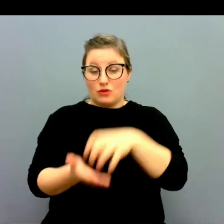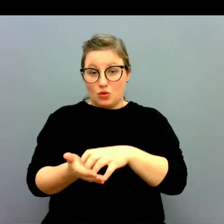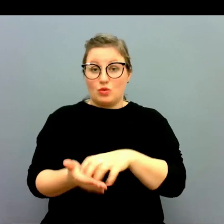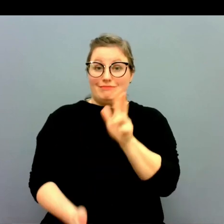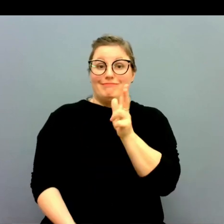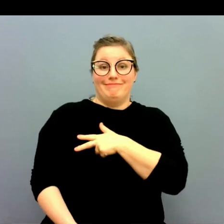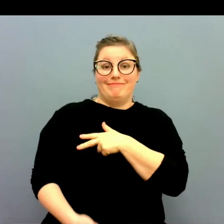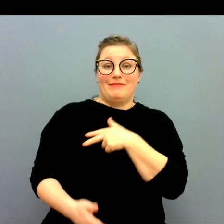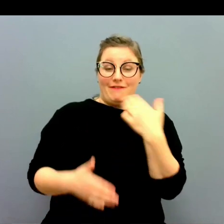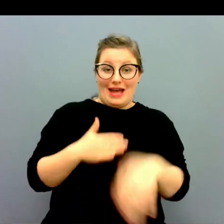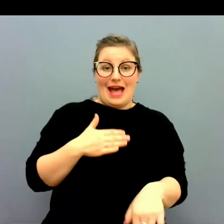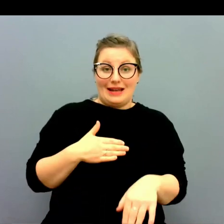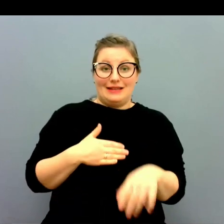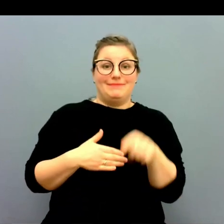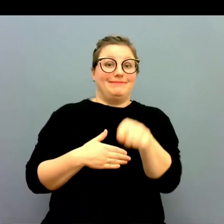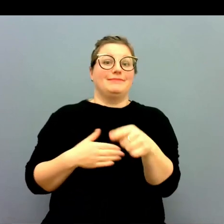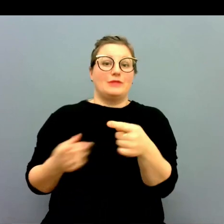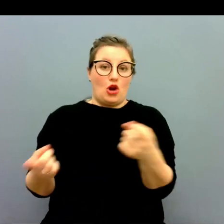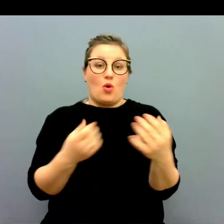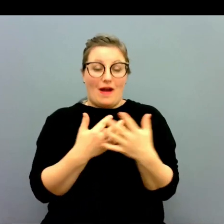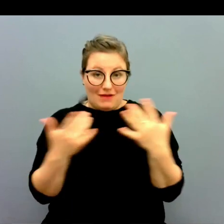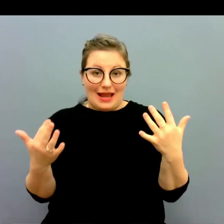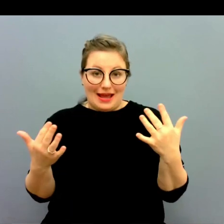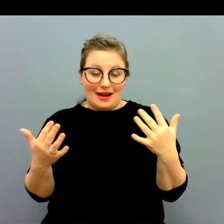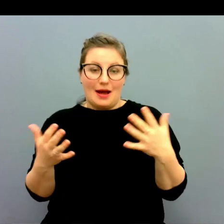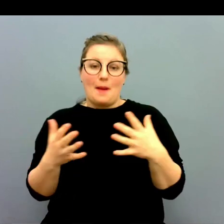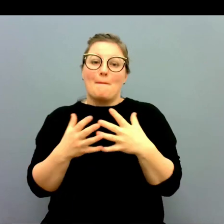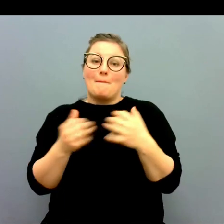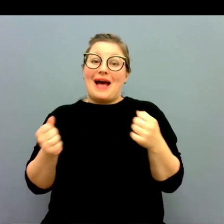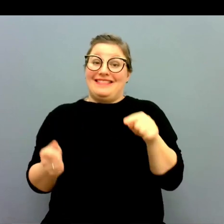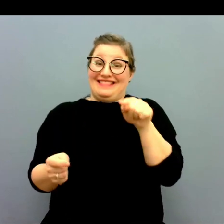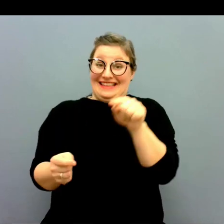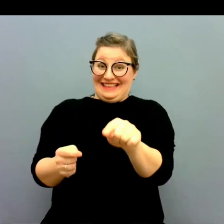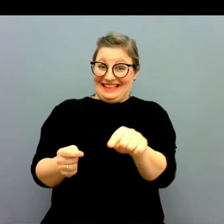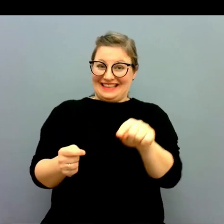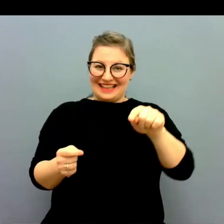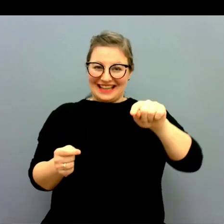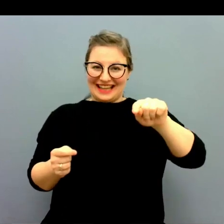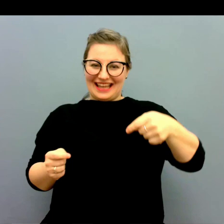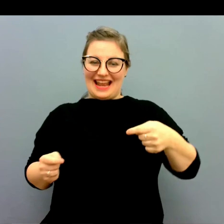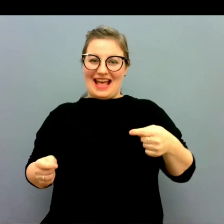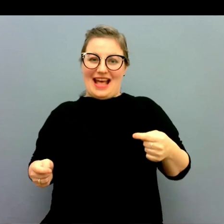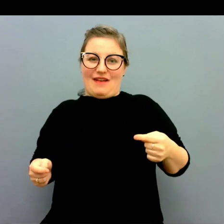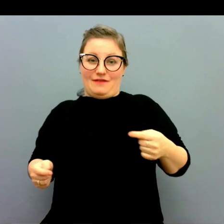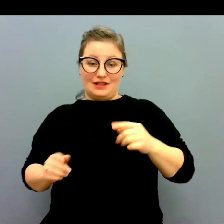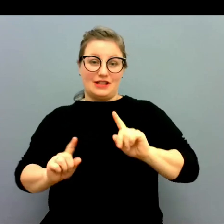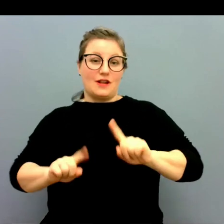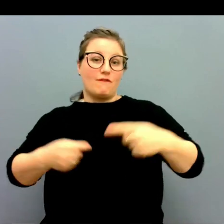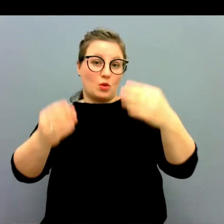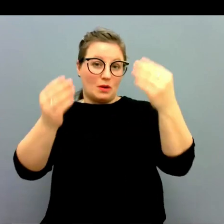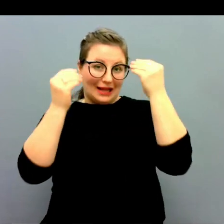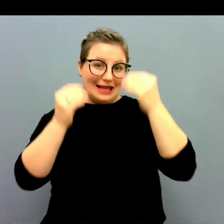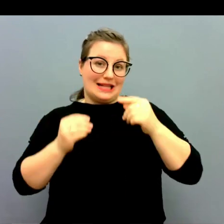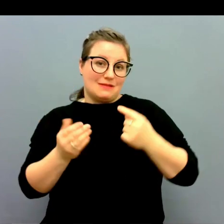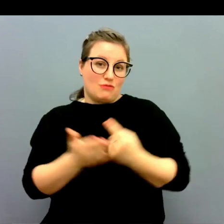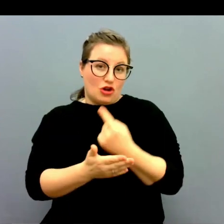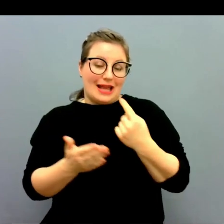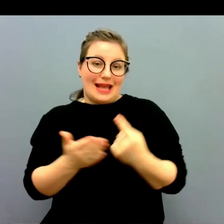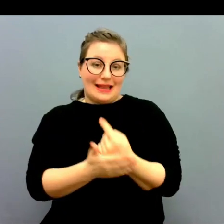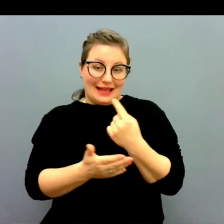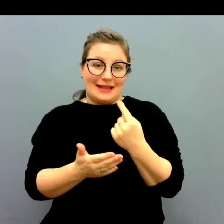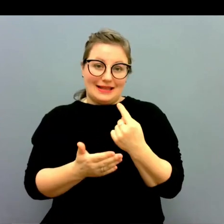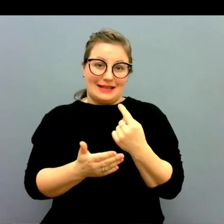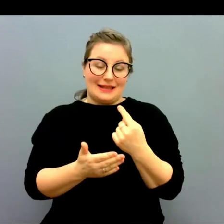när man väl kommer ut så att man lockar fler. Men där krävs det ju då fortbildningsmöjligheter